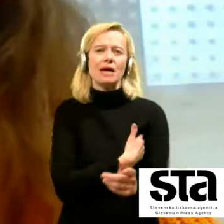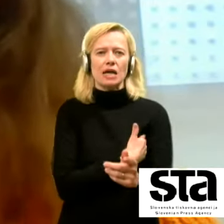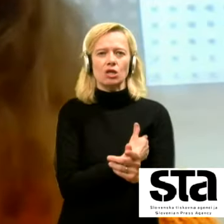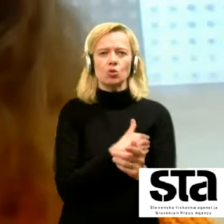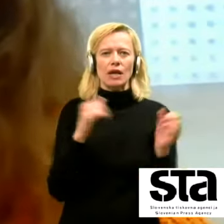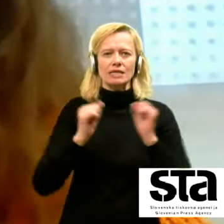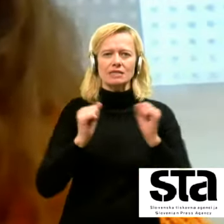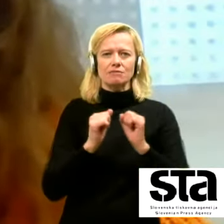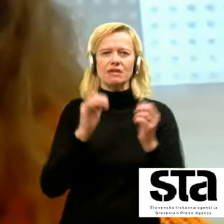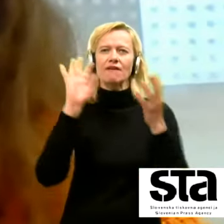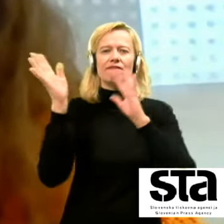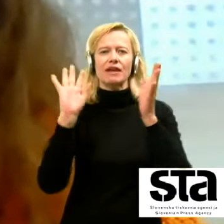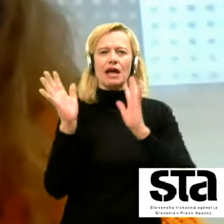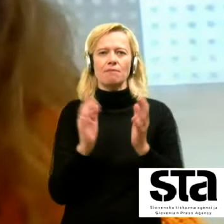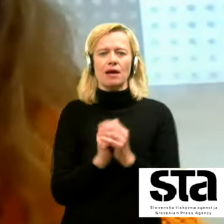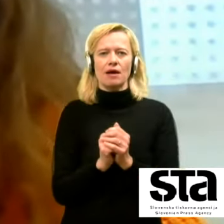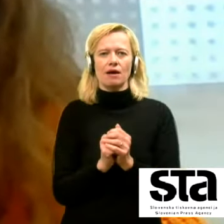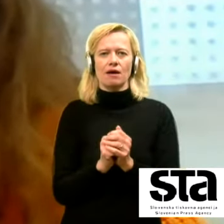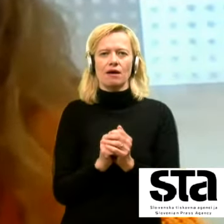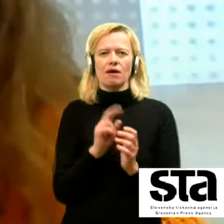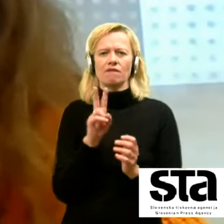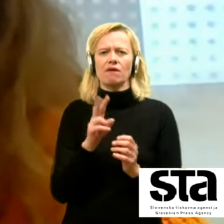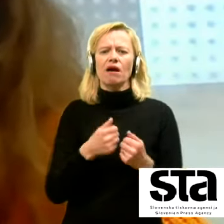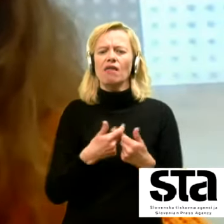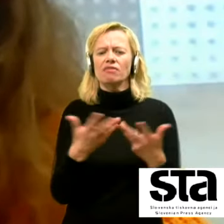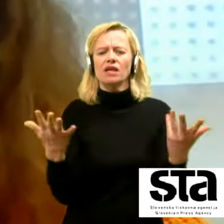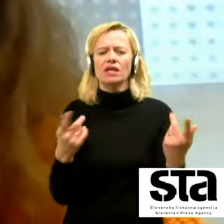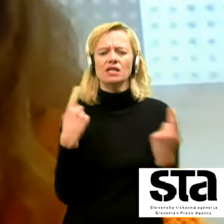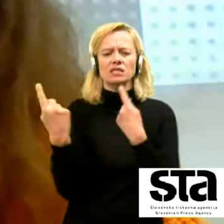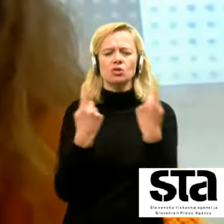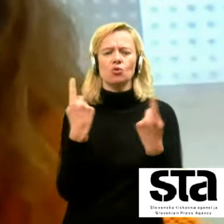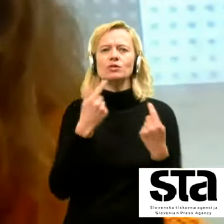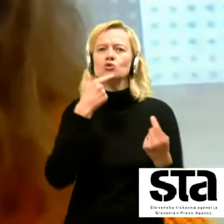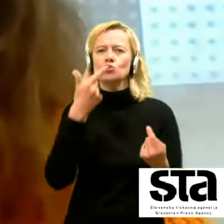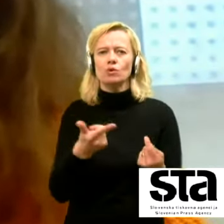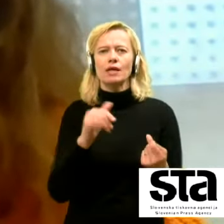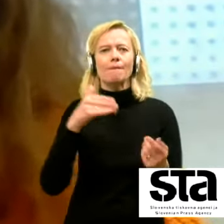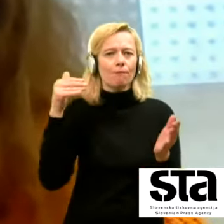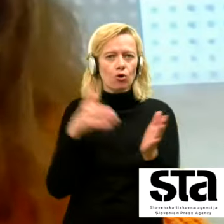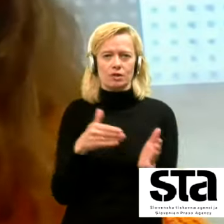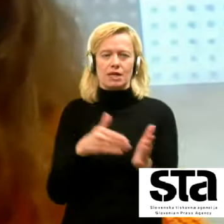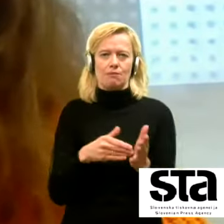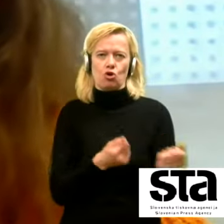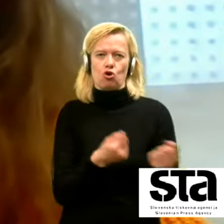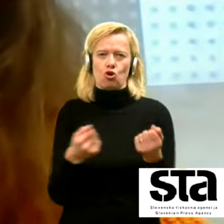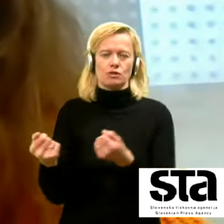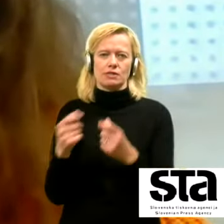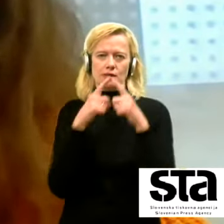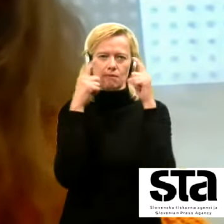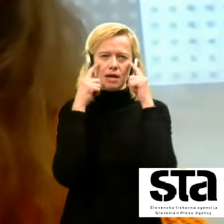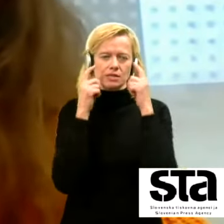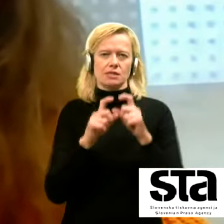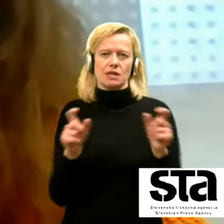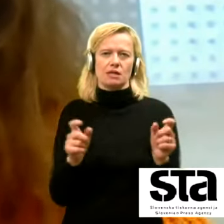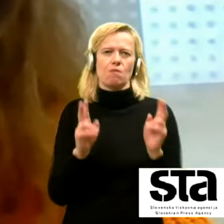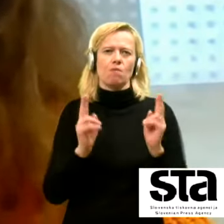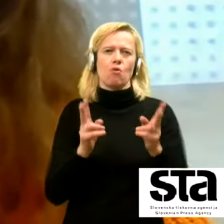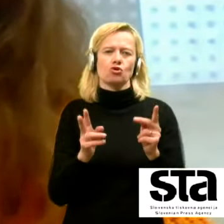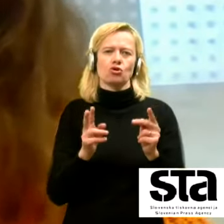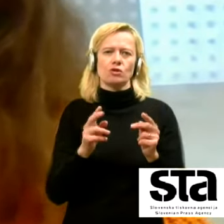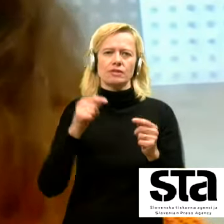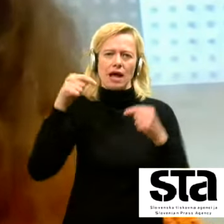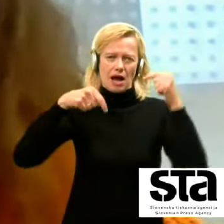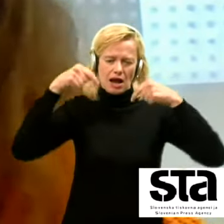vreme v katerih situacijah zunaj je treba nositi masko za možnosti prenosa kapličnega